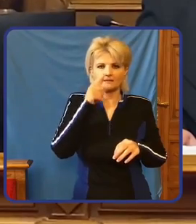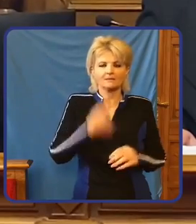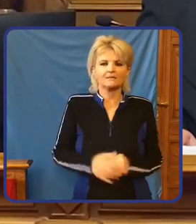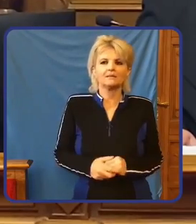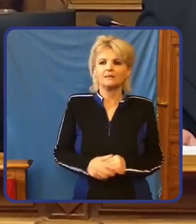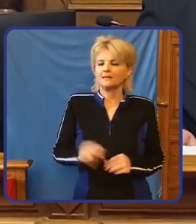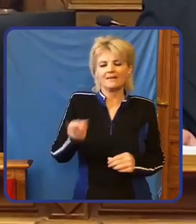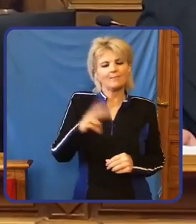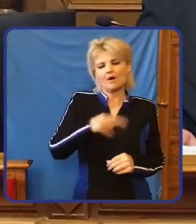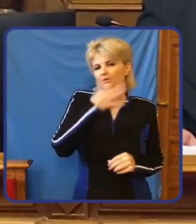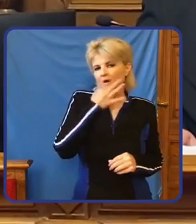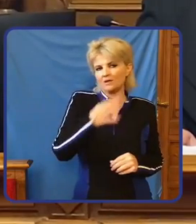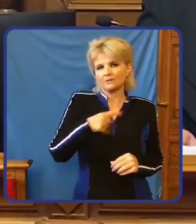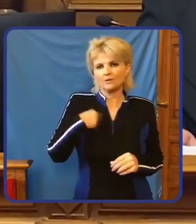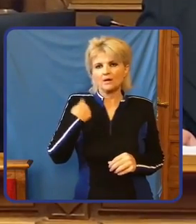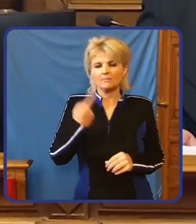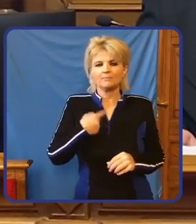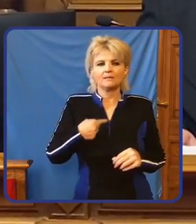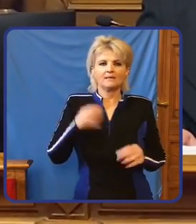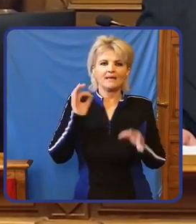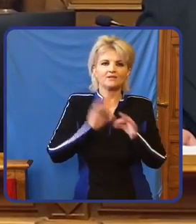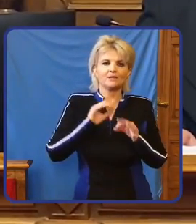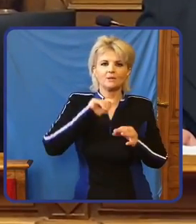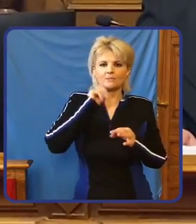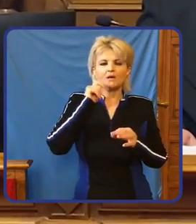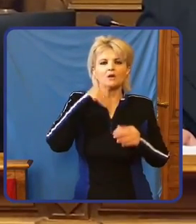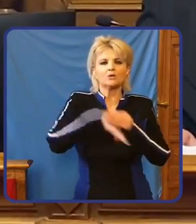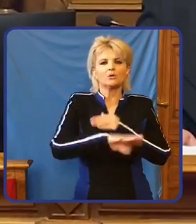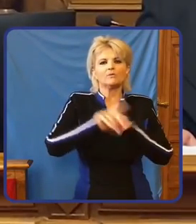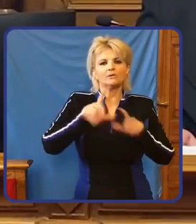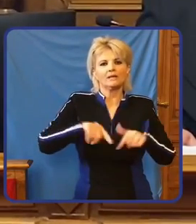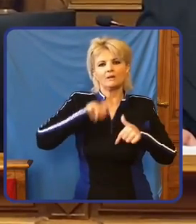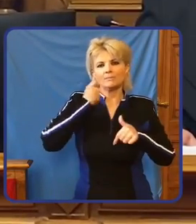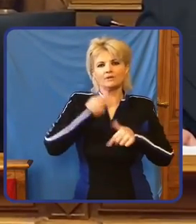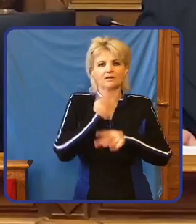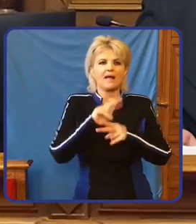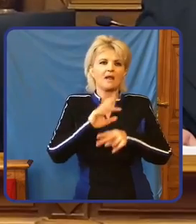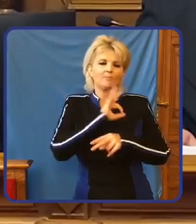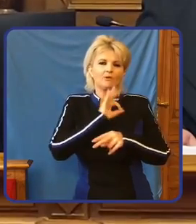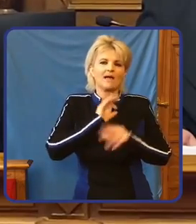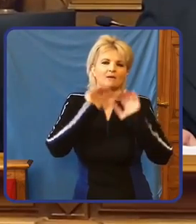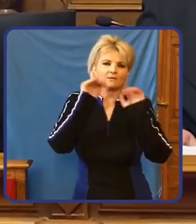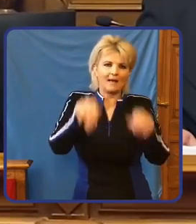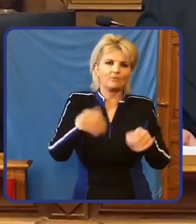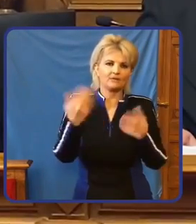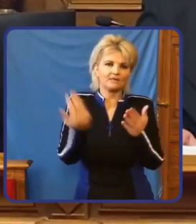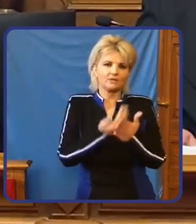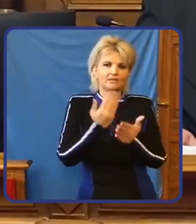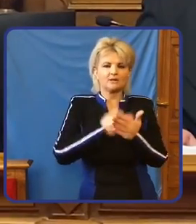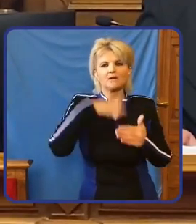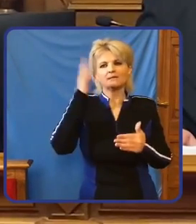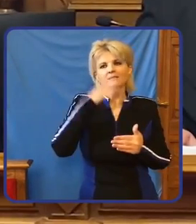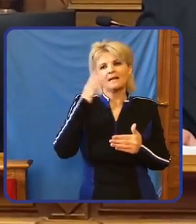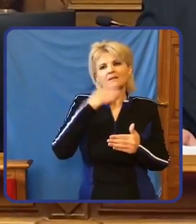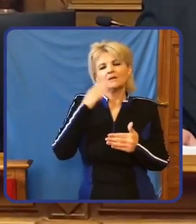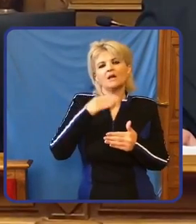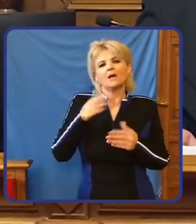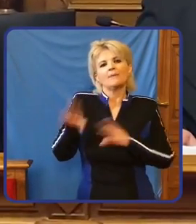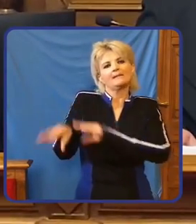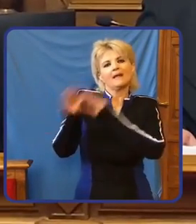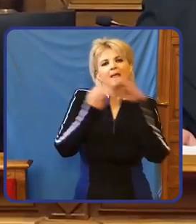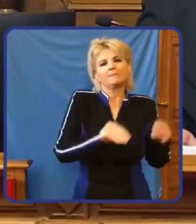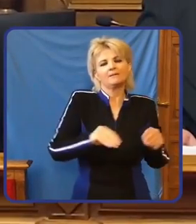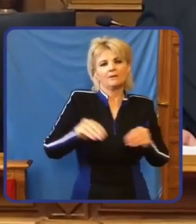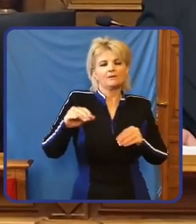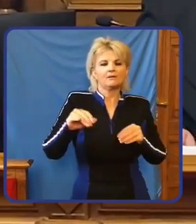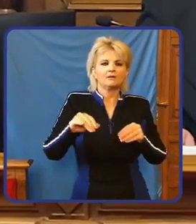Itt nem arról van szó. A mi esetünkben az, hogy külföldön élő magyar állampolgárok támogatását használtuk arra, hogy a Fidesz által betelepített migránsokat,